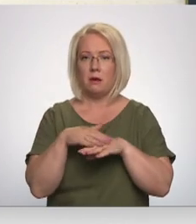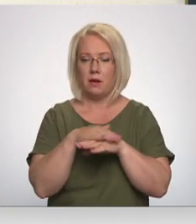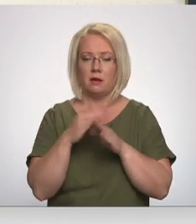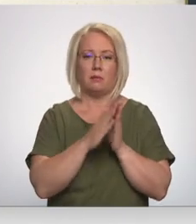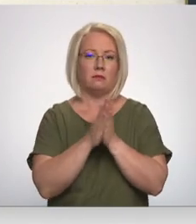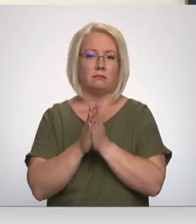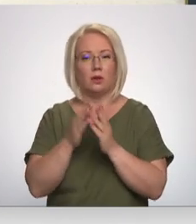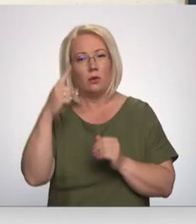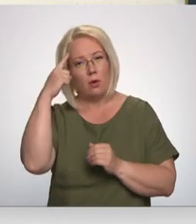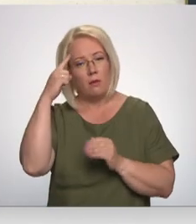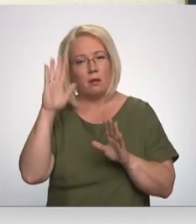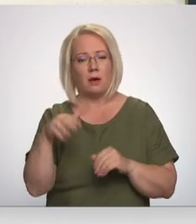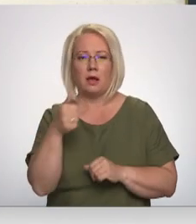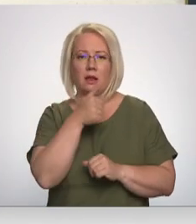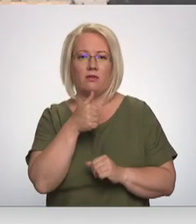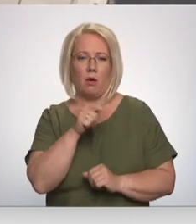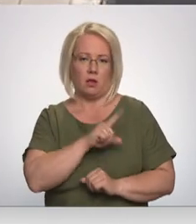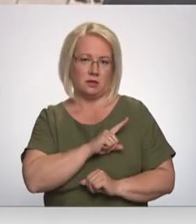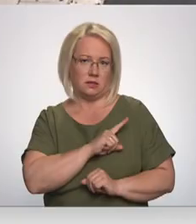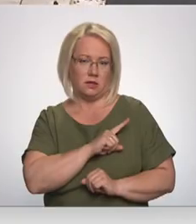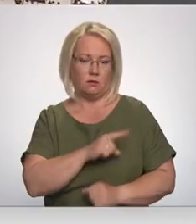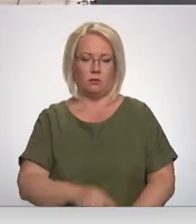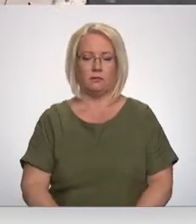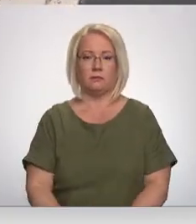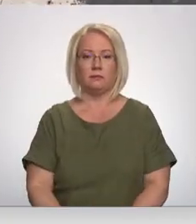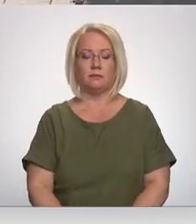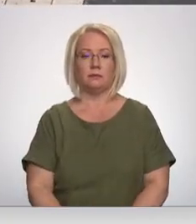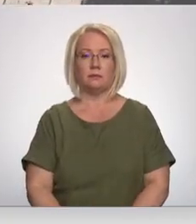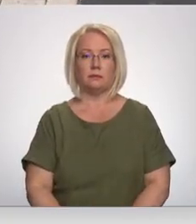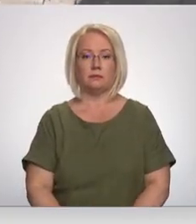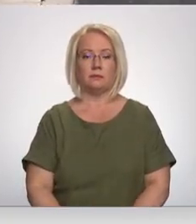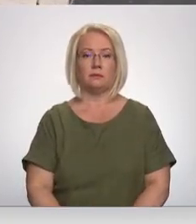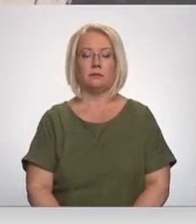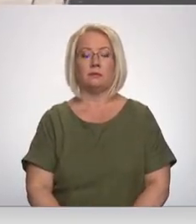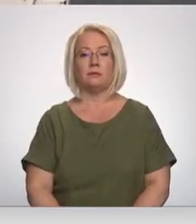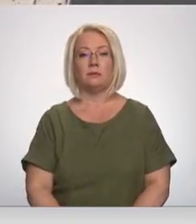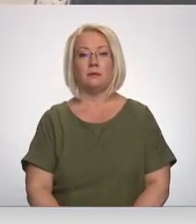aicināta domāt par individuālo esardzību. Zāndo Zobalodu un Ivorža Pīckis, Latvijas televīzija.